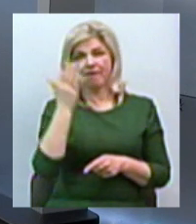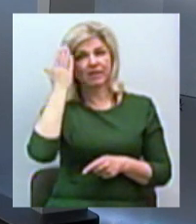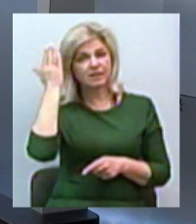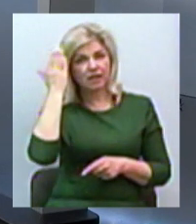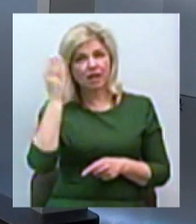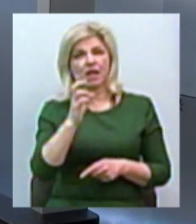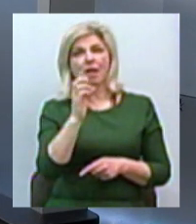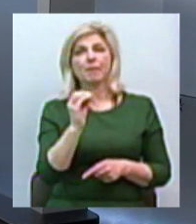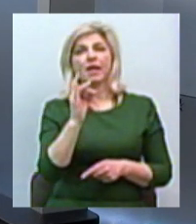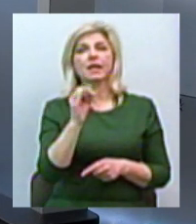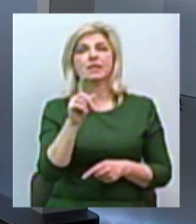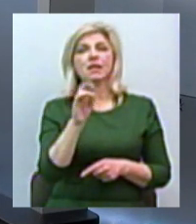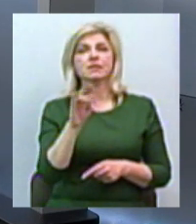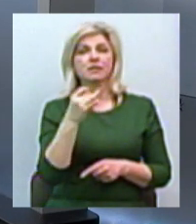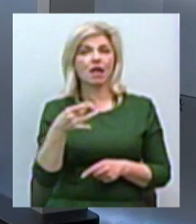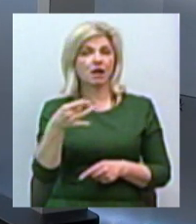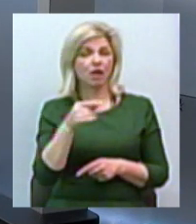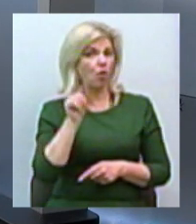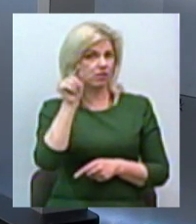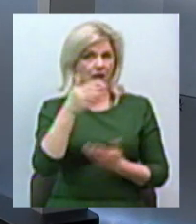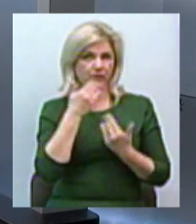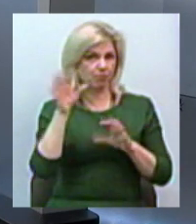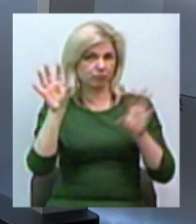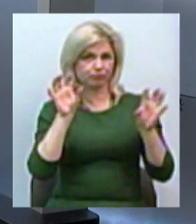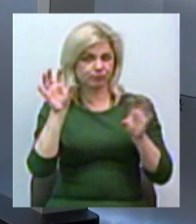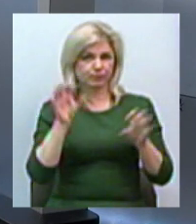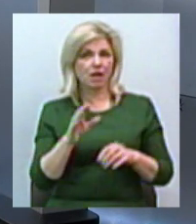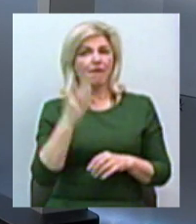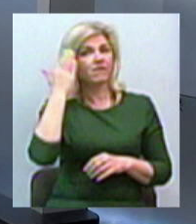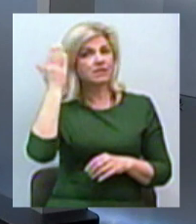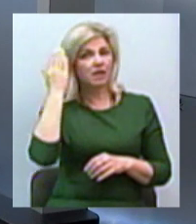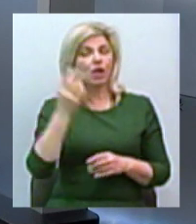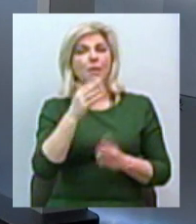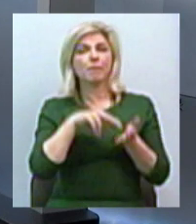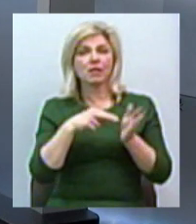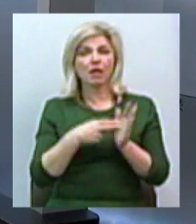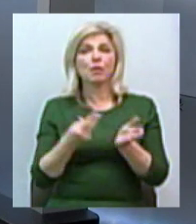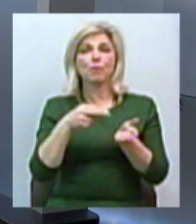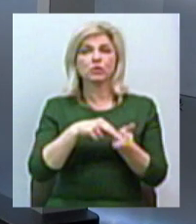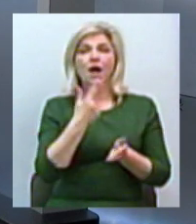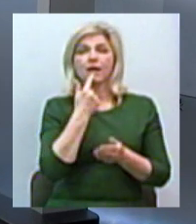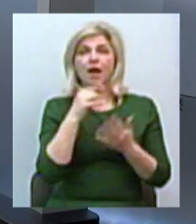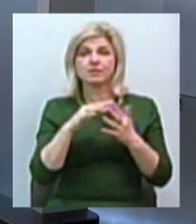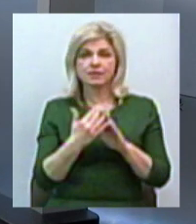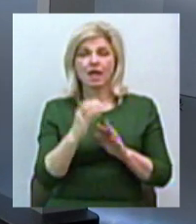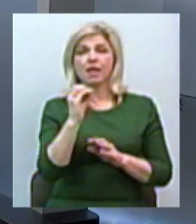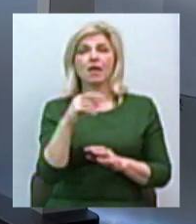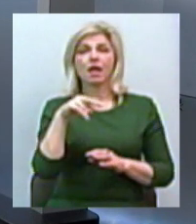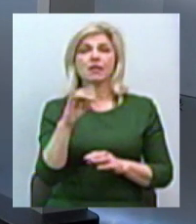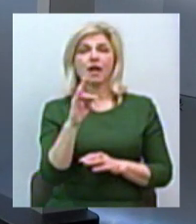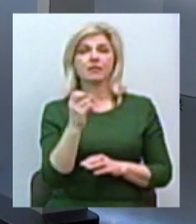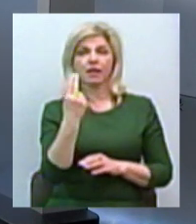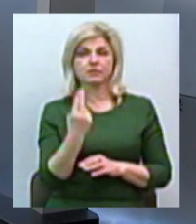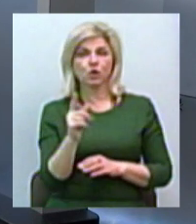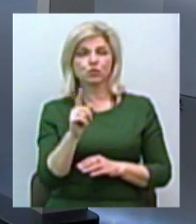Березанські райони, його там нема. У Веселиного планувалося поставити красному і поставити в Єланці, щоб хоча б оцю